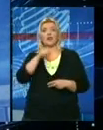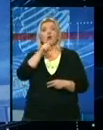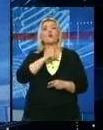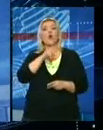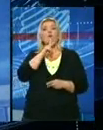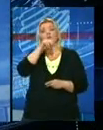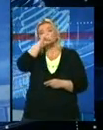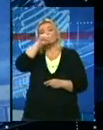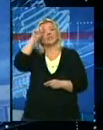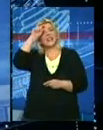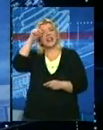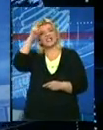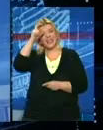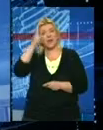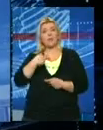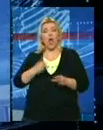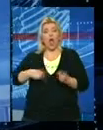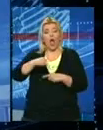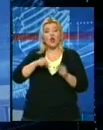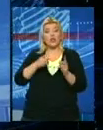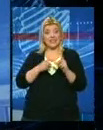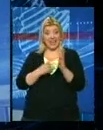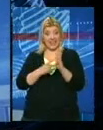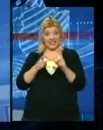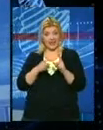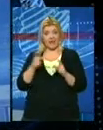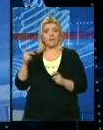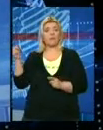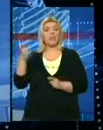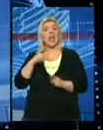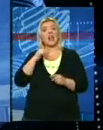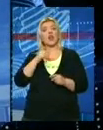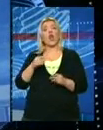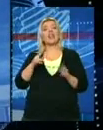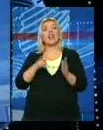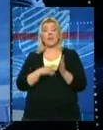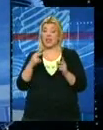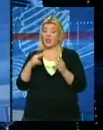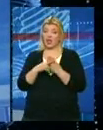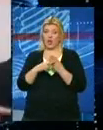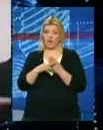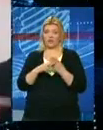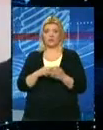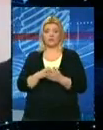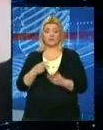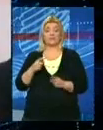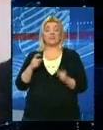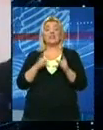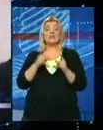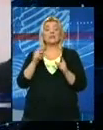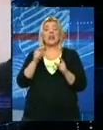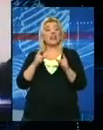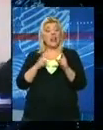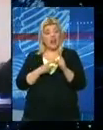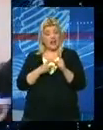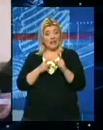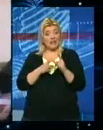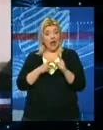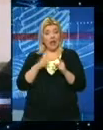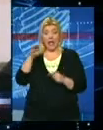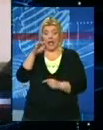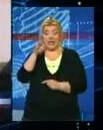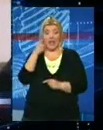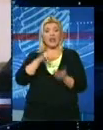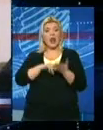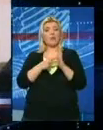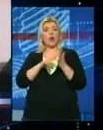okupljenog oko Srpske radikalne stranke izjavio je zamenik predsjednika radikala Nemanja Šarović. Srpska radikalna stranka je